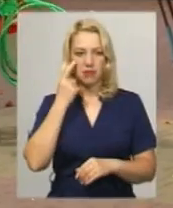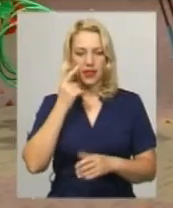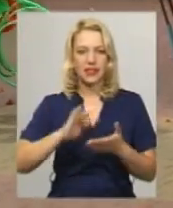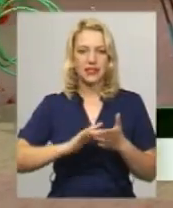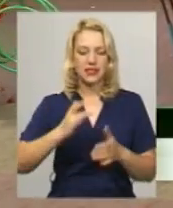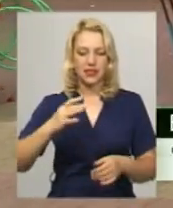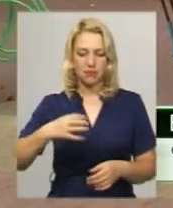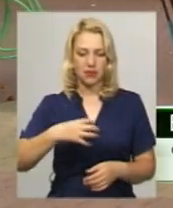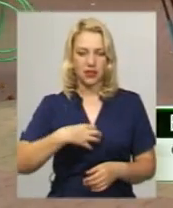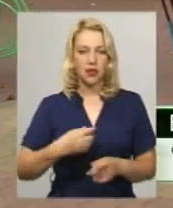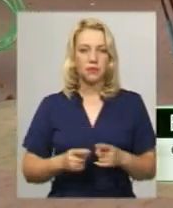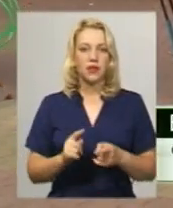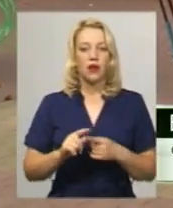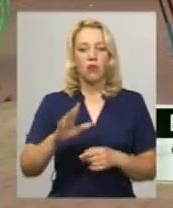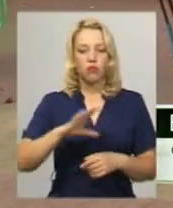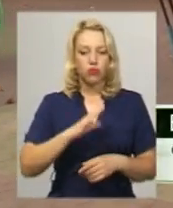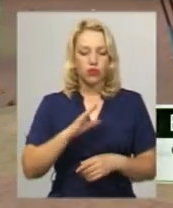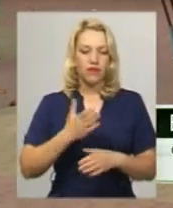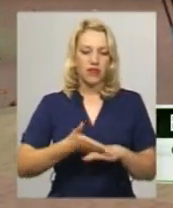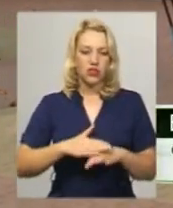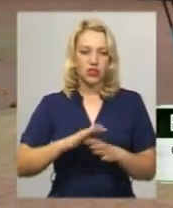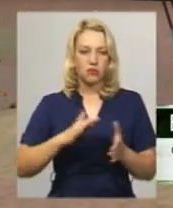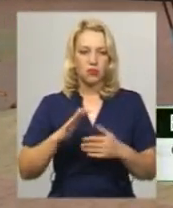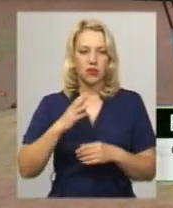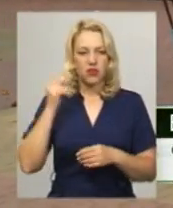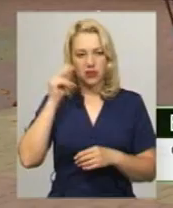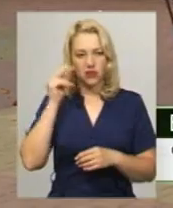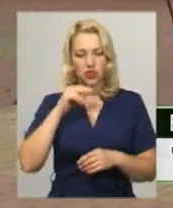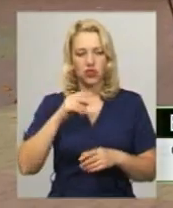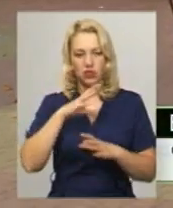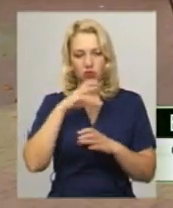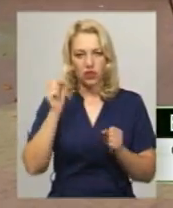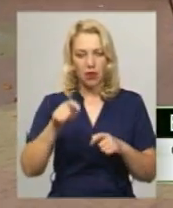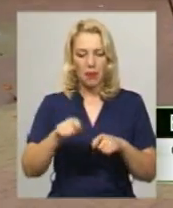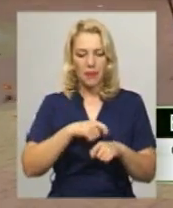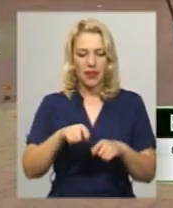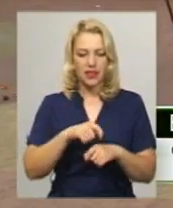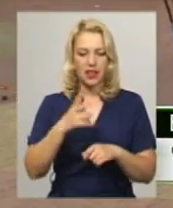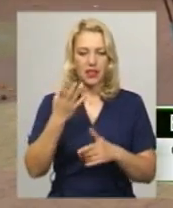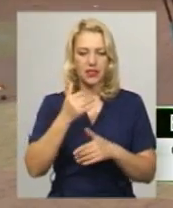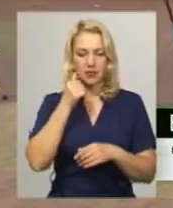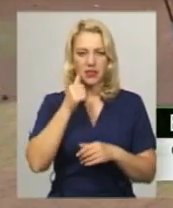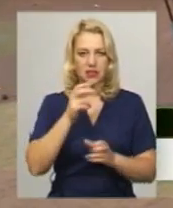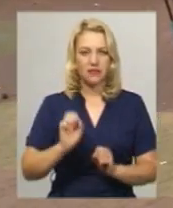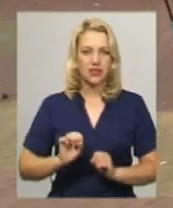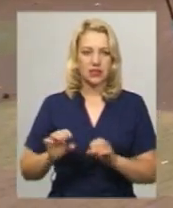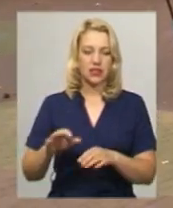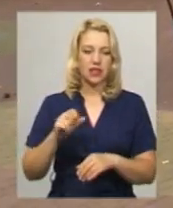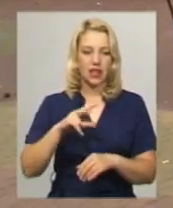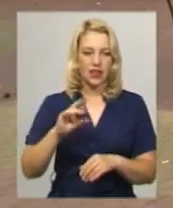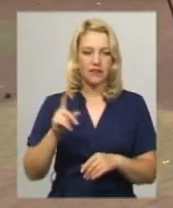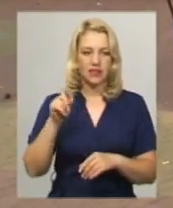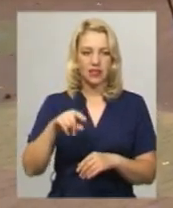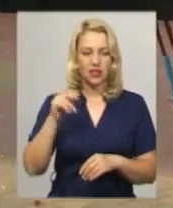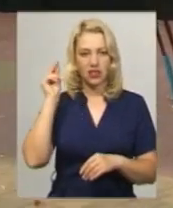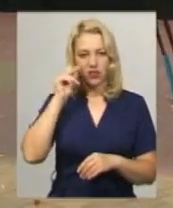Були важкі моменти, я сиділа, вчила ночами матеріал, який потрібно було на завтра здати, але все ж таки